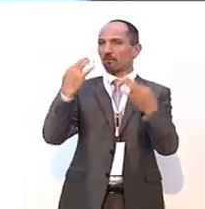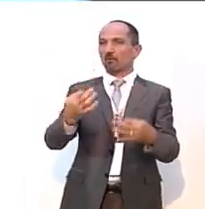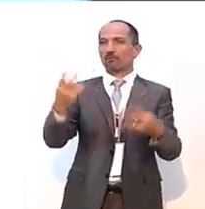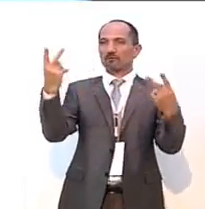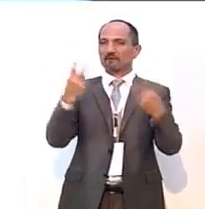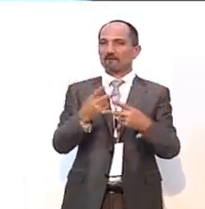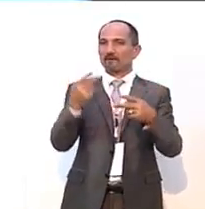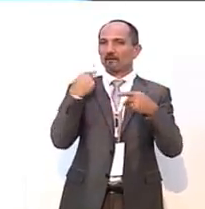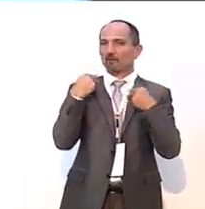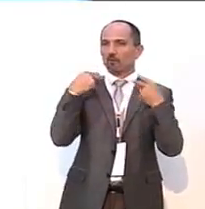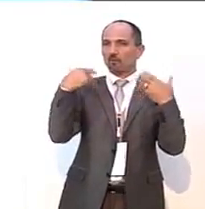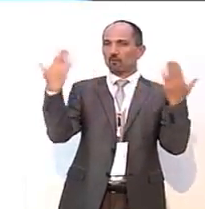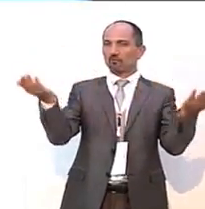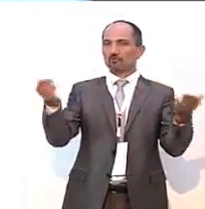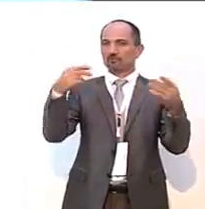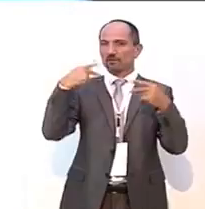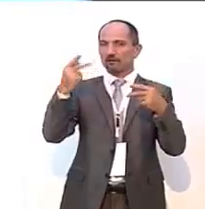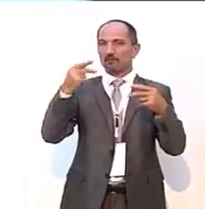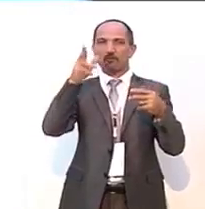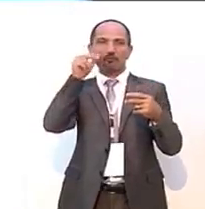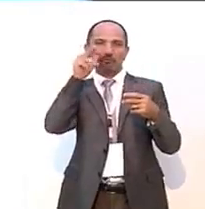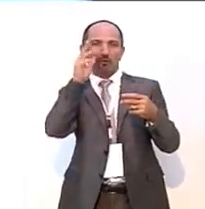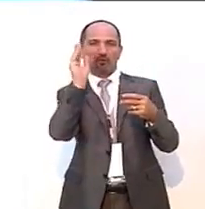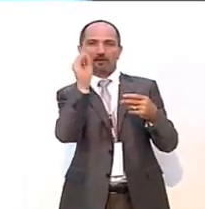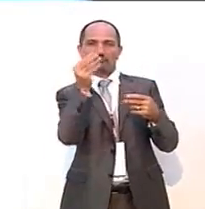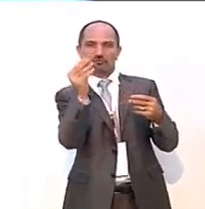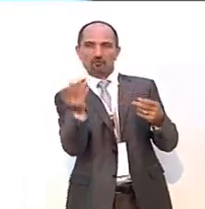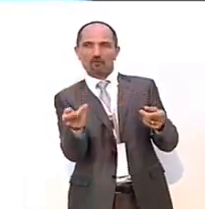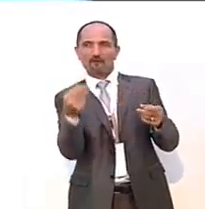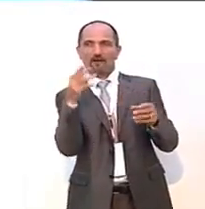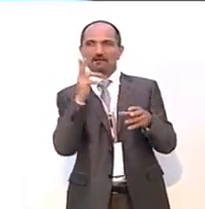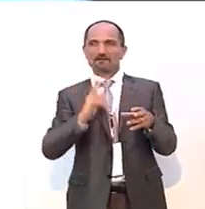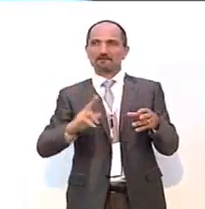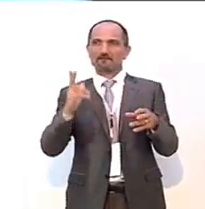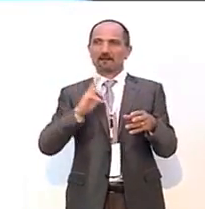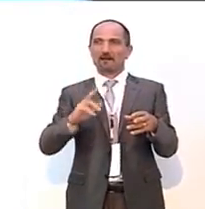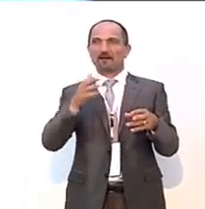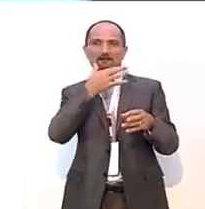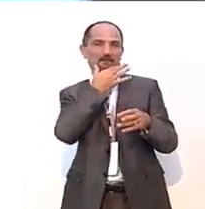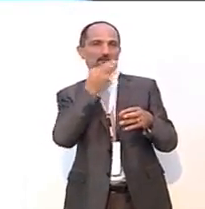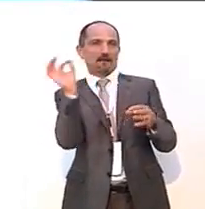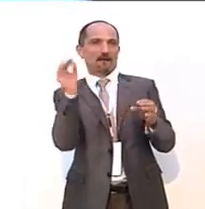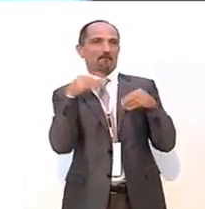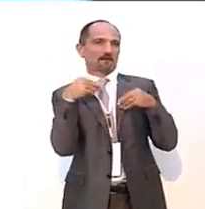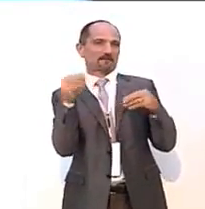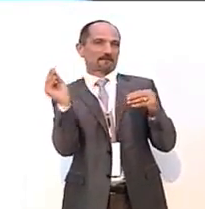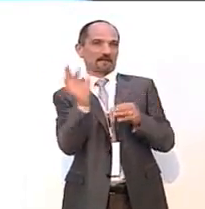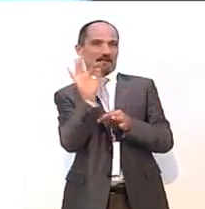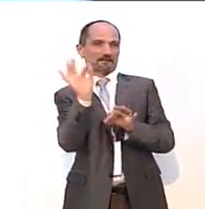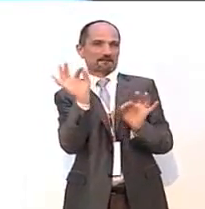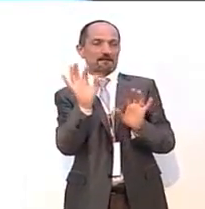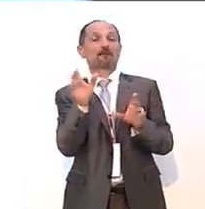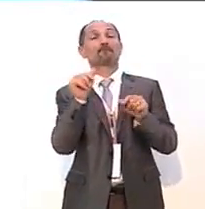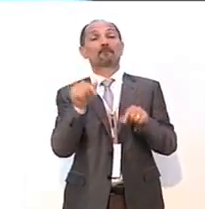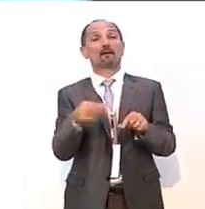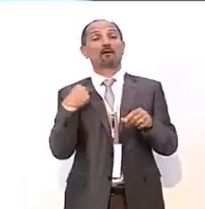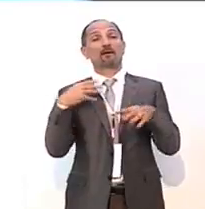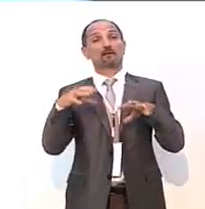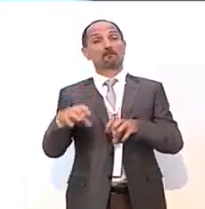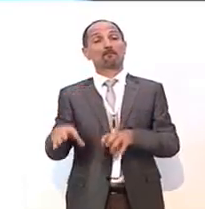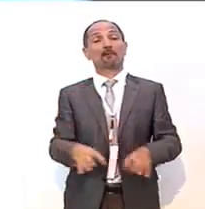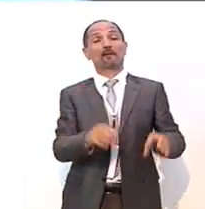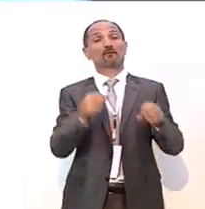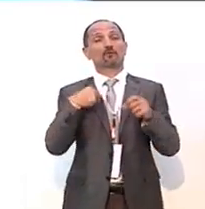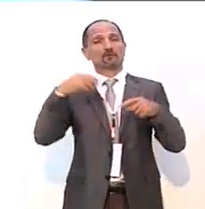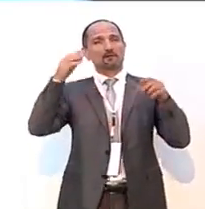uscendo anche un po' dallo stereotipo di donna giovane e spero di bella presenza, perché il nostro è un percorso di impegno, un percorso